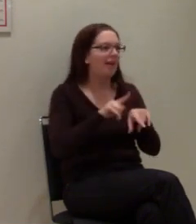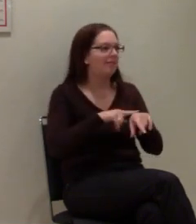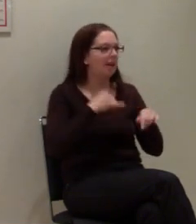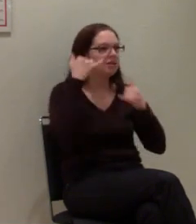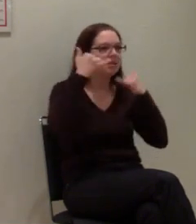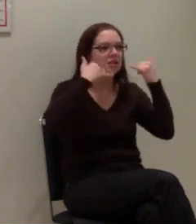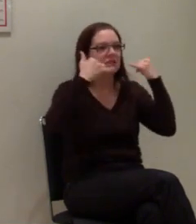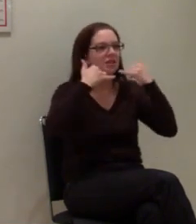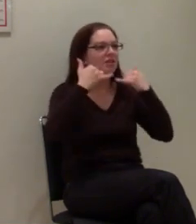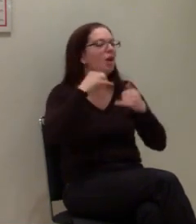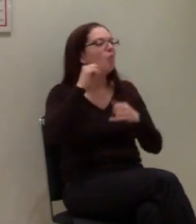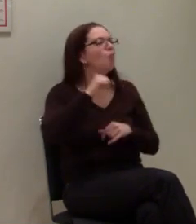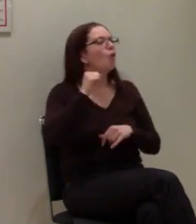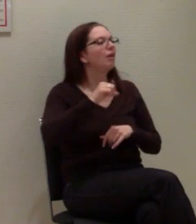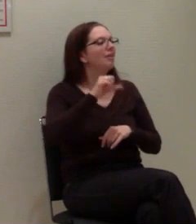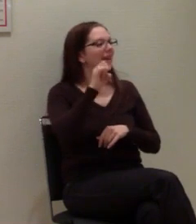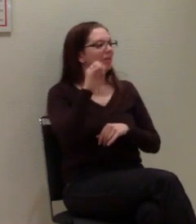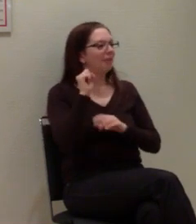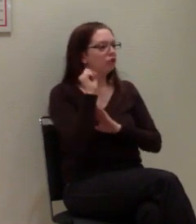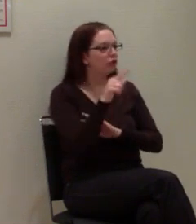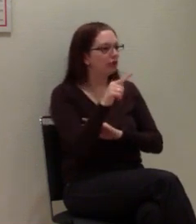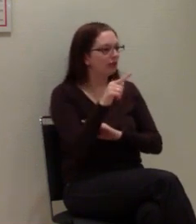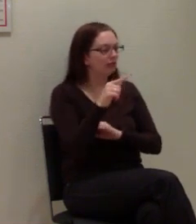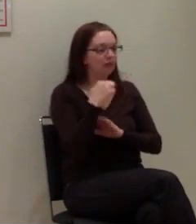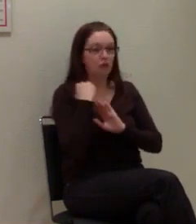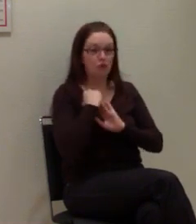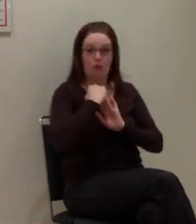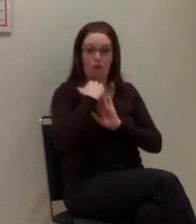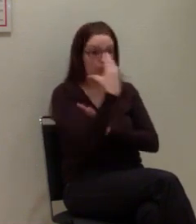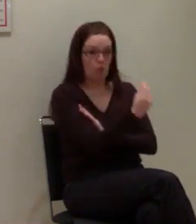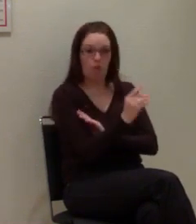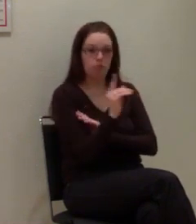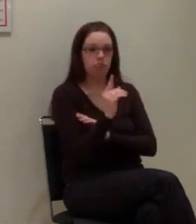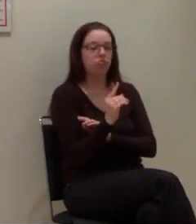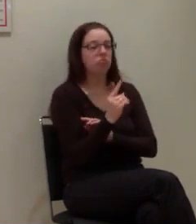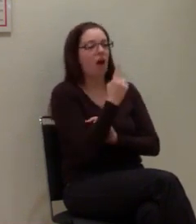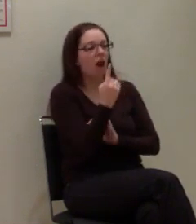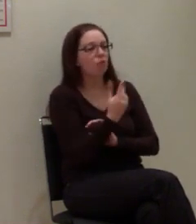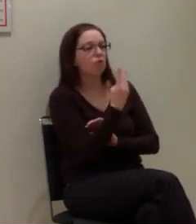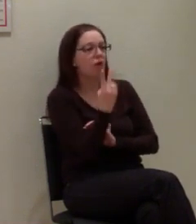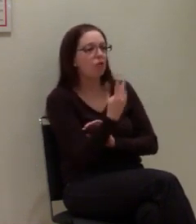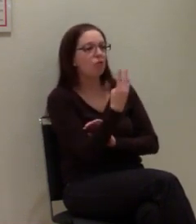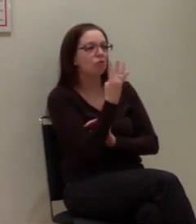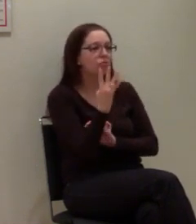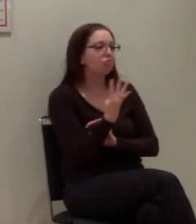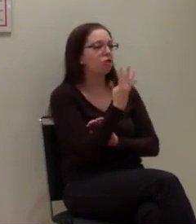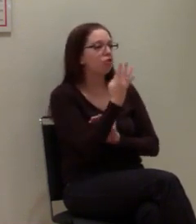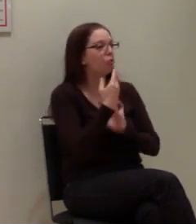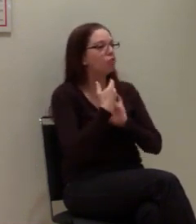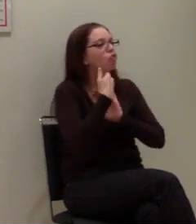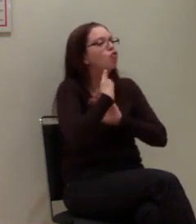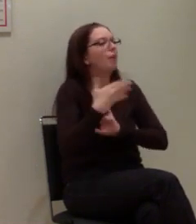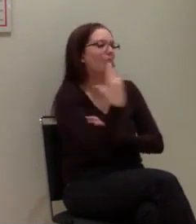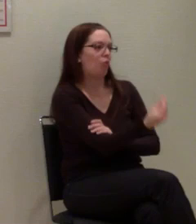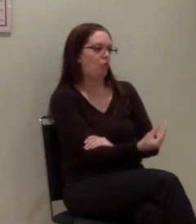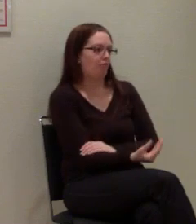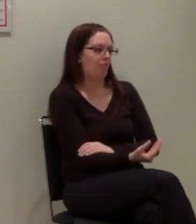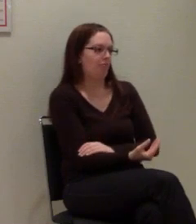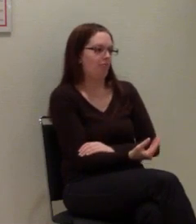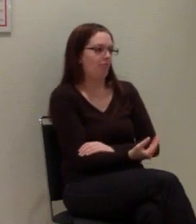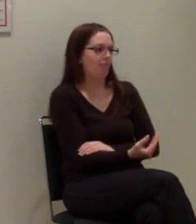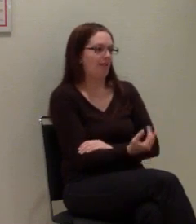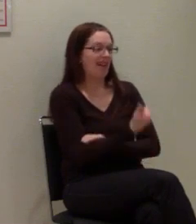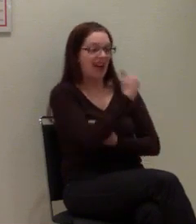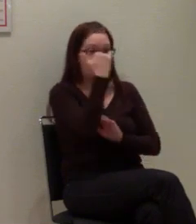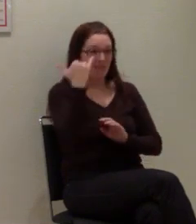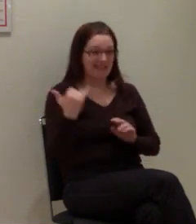SMS mit mehreren Stunden Verspätung ankommt. Das ist ein, beziehungsweise zwei Termine im Jahr, wo das vielleicht vorkommen könnte.